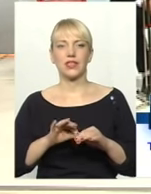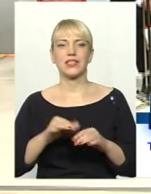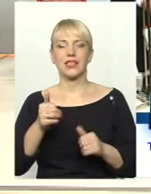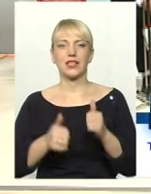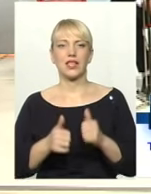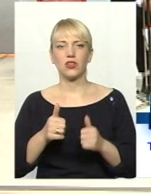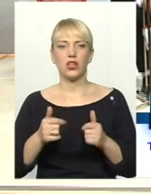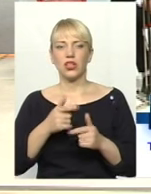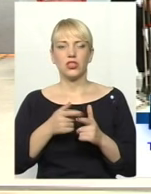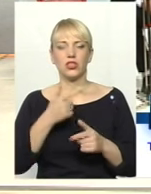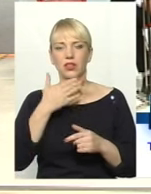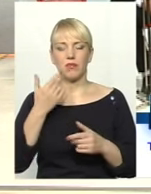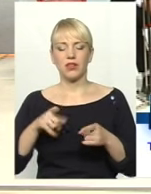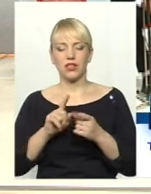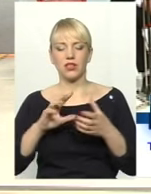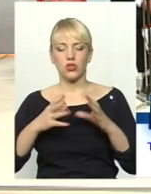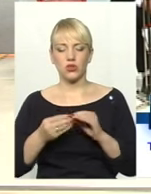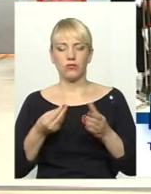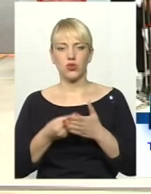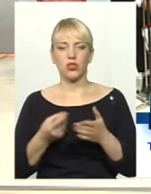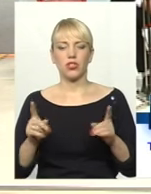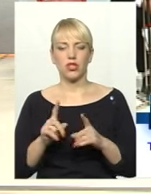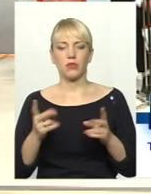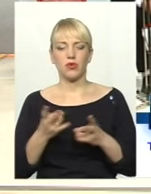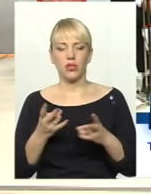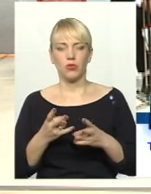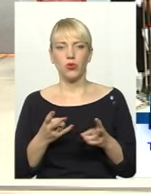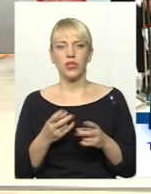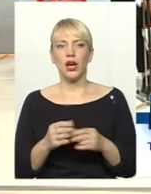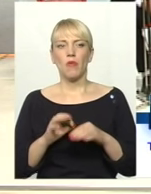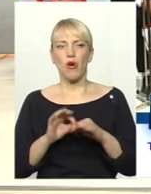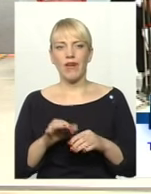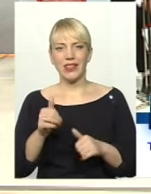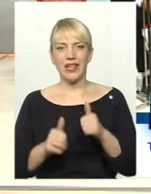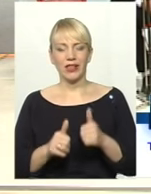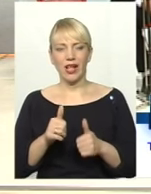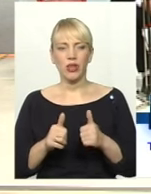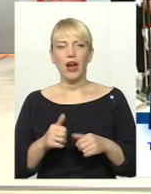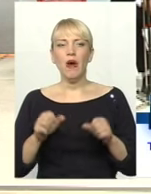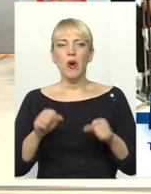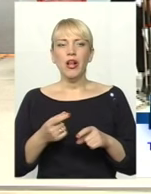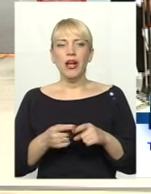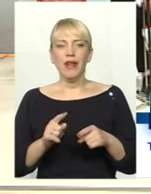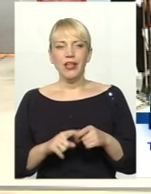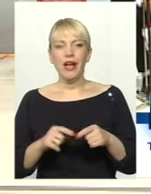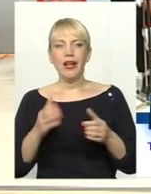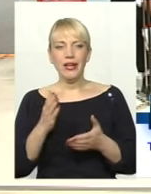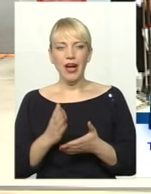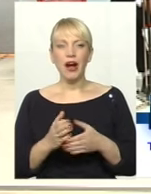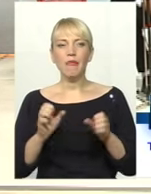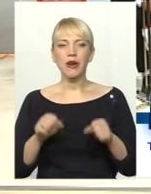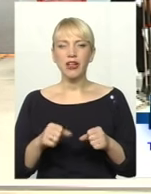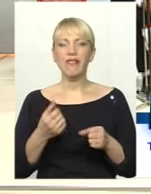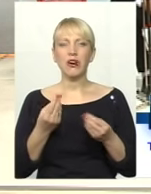Чи немає таких сум в бюджеті, які потребують проведення тендерних процедур? Можливо, вони і є, тому що це виконує кошти,